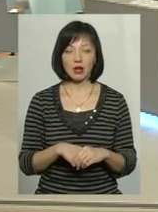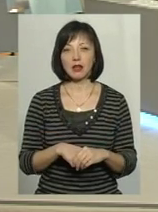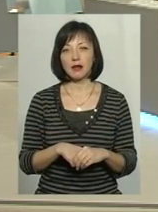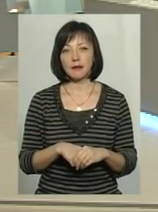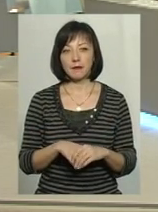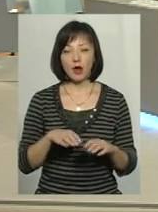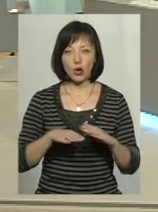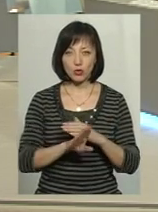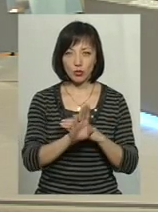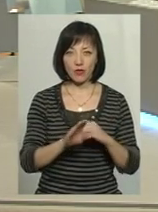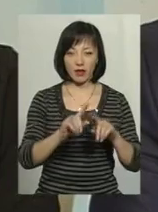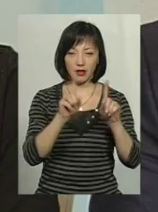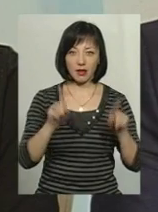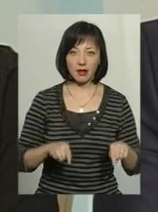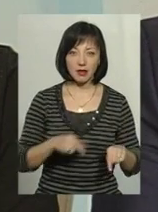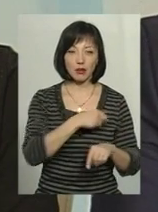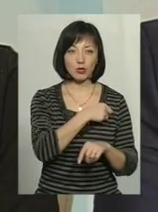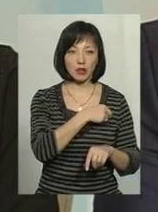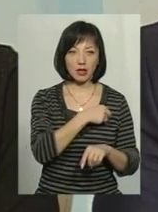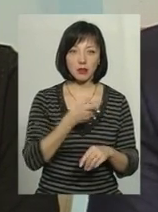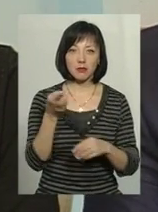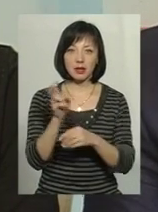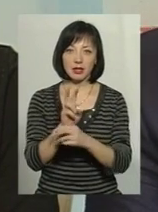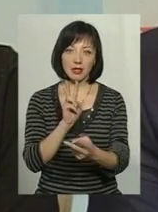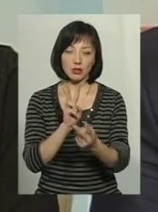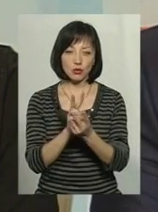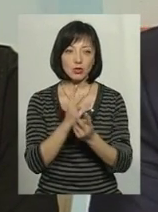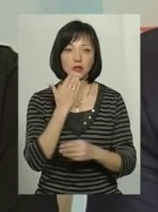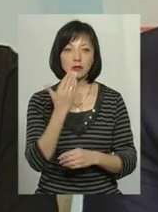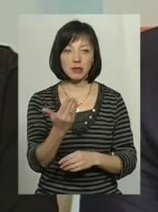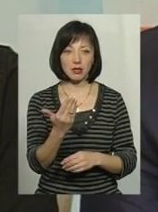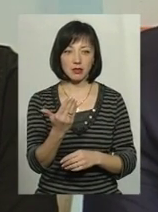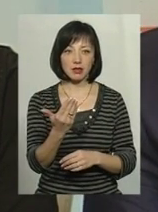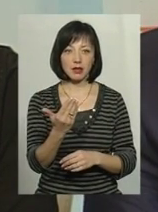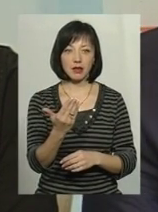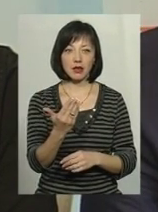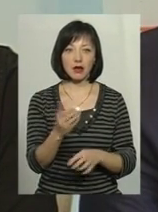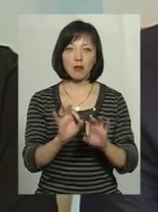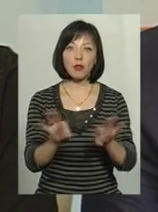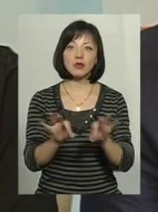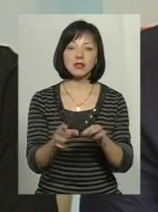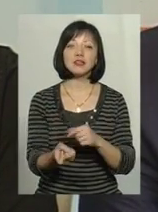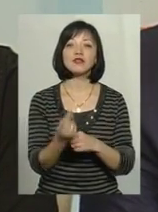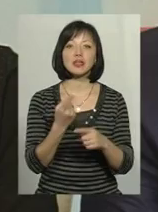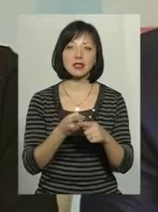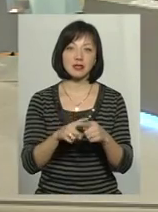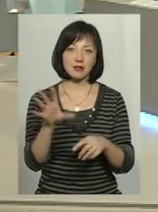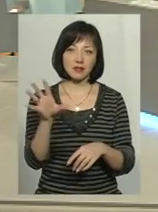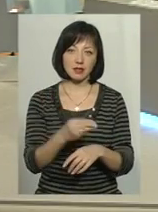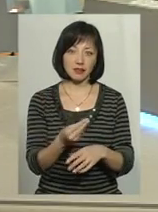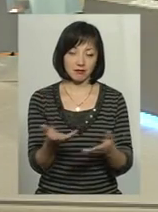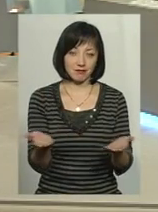Роздрукувати декларації, особливо депутатів, перейти до них на зустріч і спитати, як Петро Олексійович, поясни, голуби, звідки ти це все взяв?